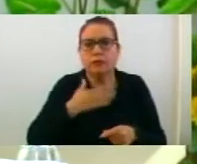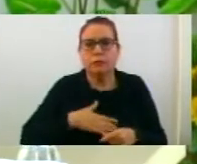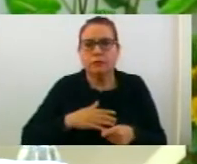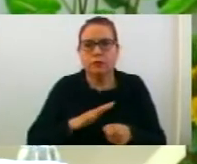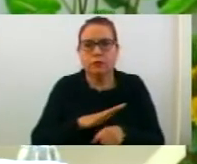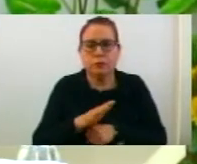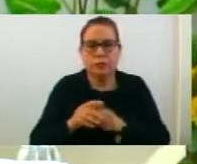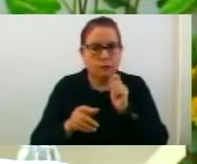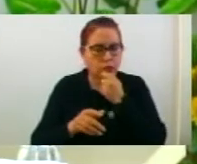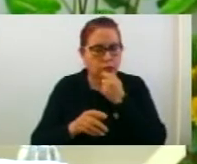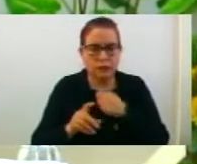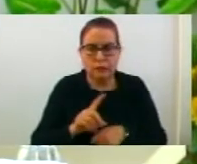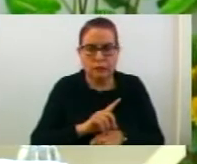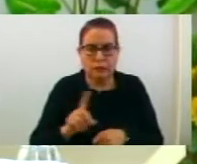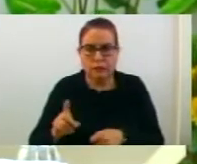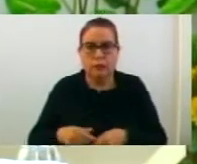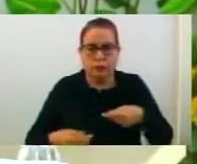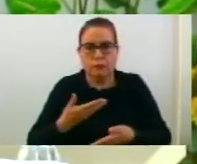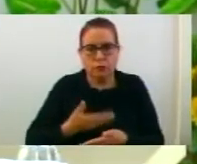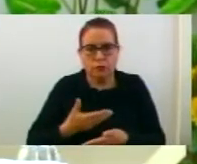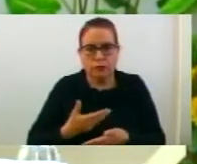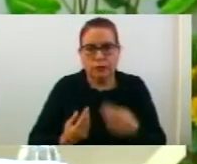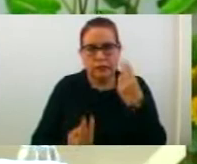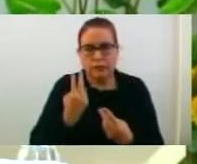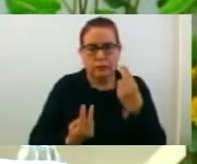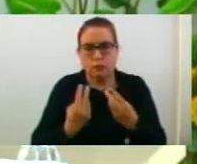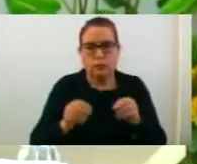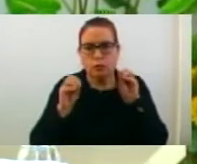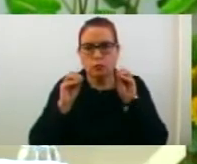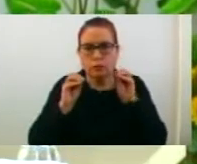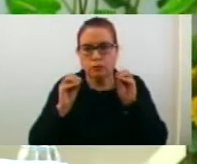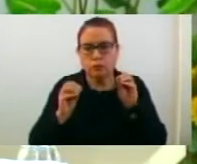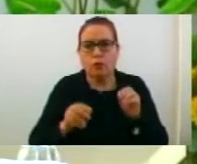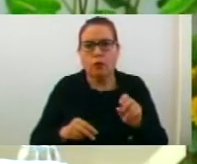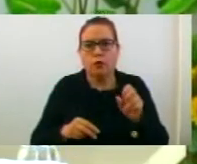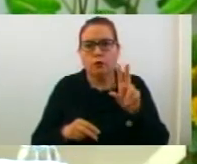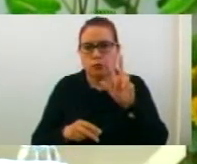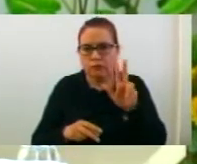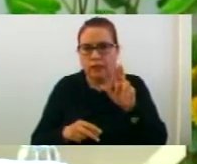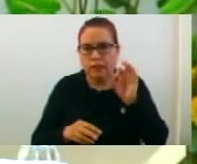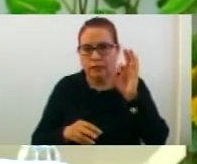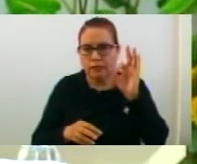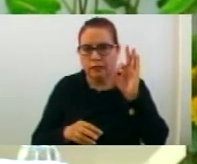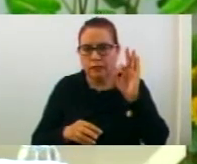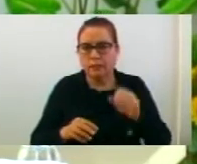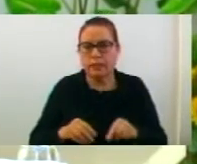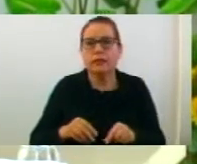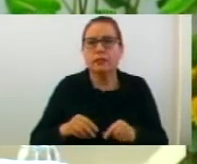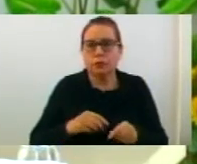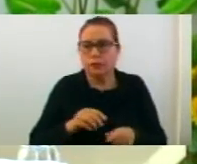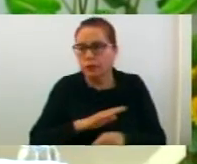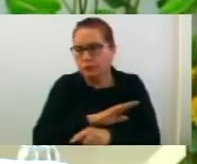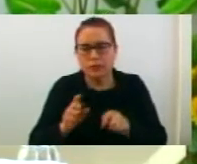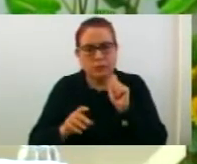Дали има воздържени? Върсоствено на спределното гласи с хостирам дека СОЪДОТСО 20 гласа за,